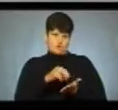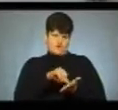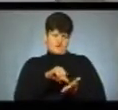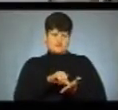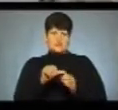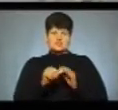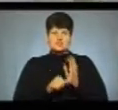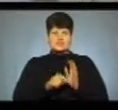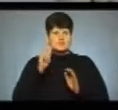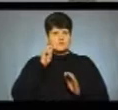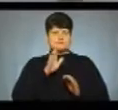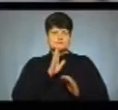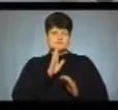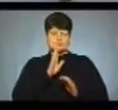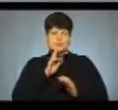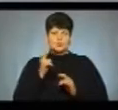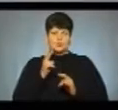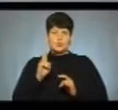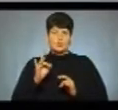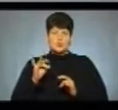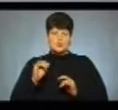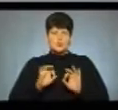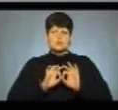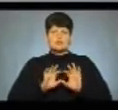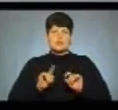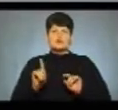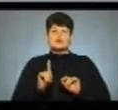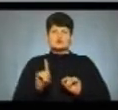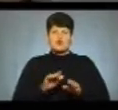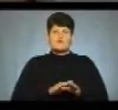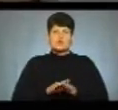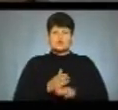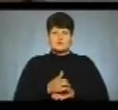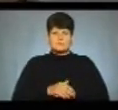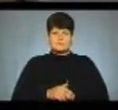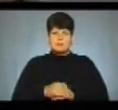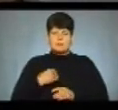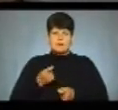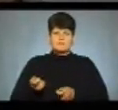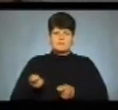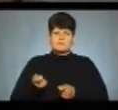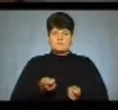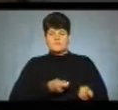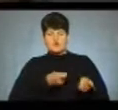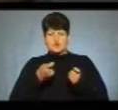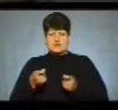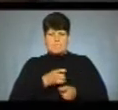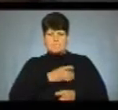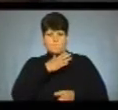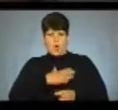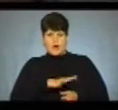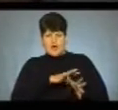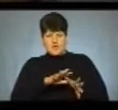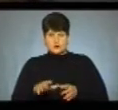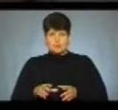16-річна курсантка другу курсу Тетяна Манзій розповіла, що виконувала. Ми виносили пораненого, так як